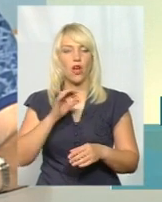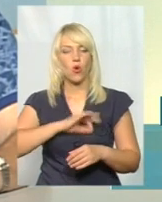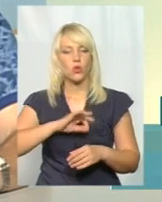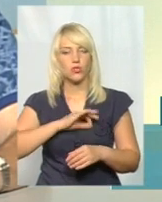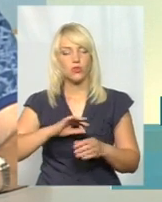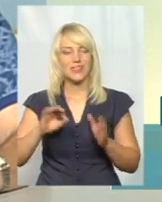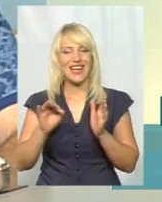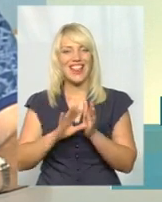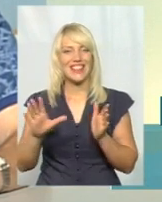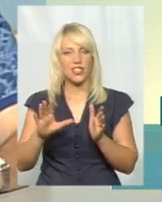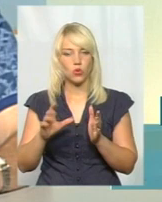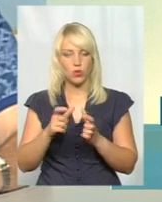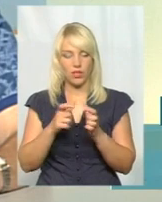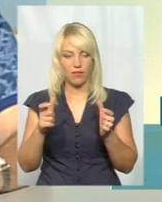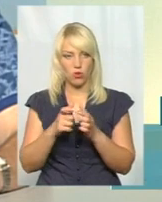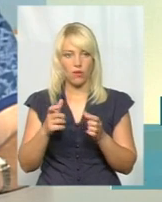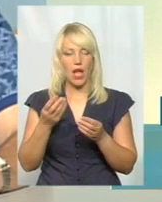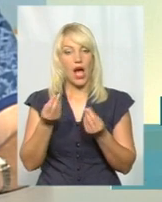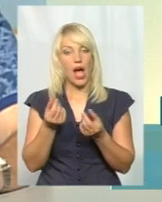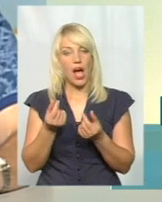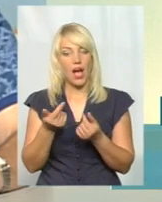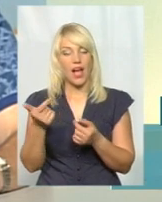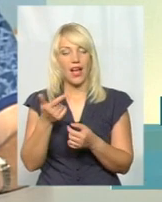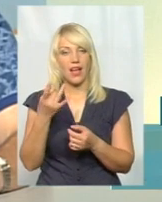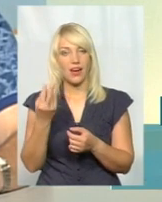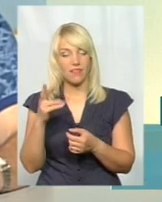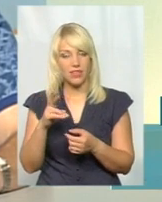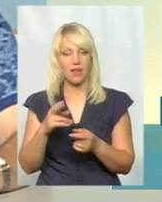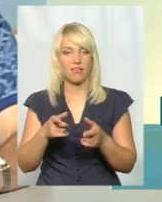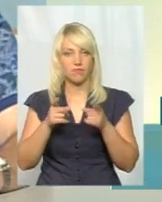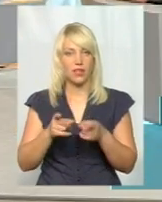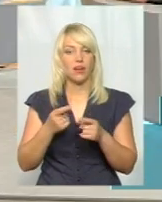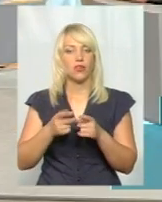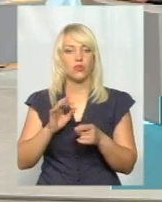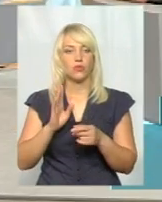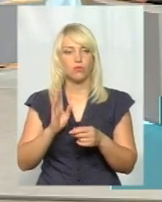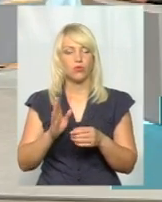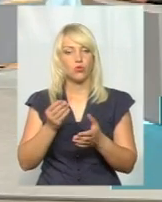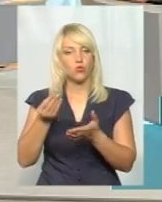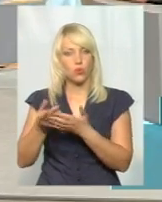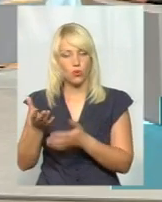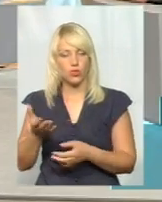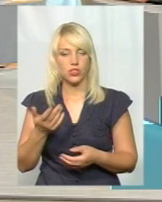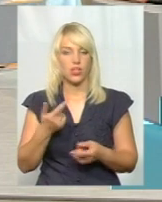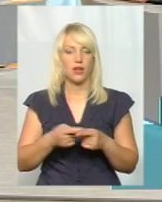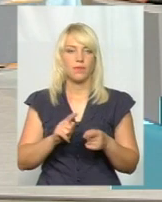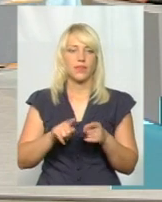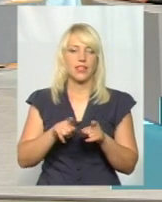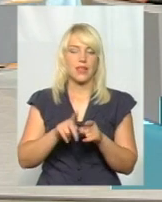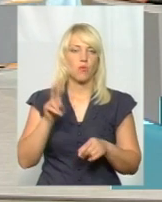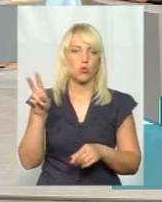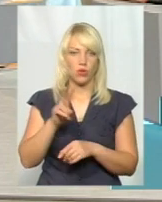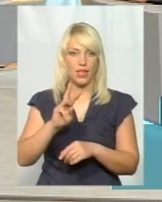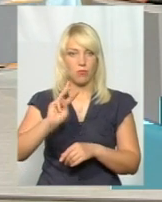якщо просто готівка – це на гривню дорожче. Так само і стрілеєбесом. 3 гривні – це пропонується